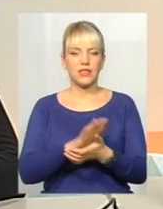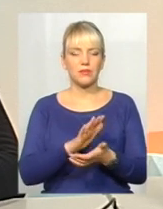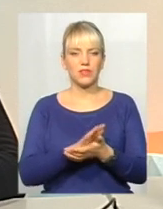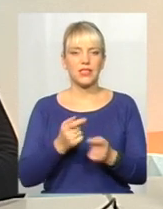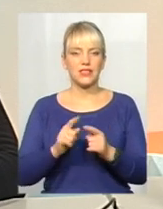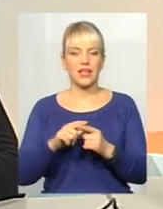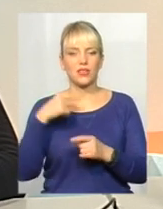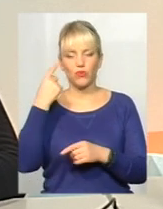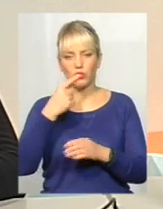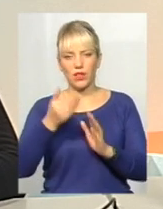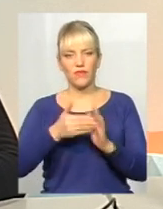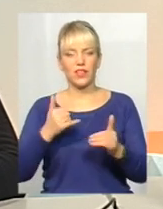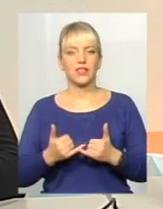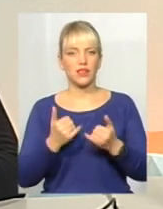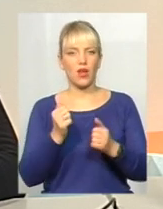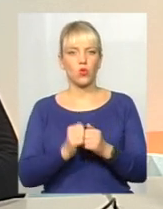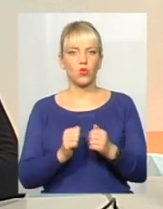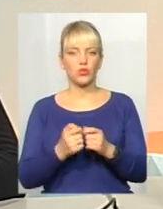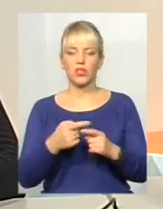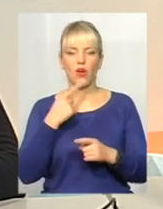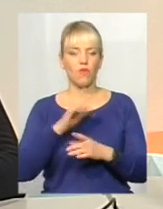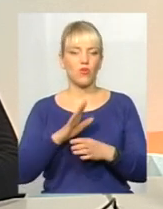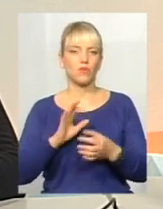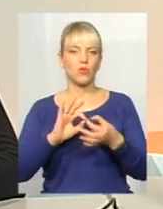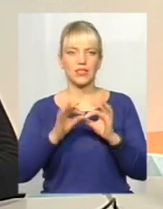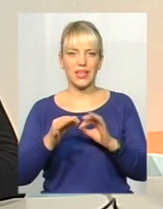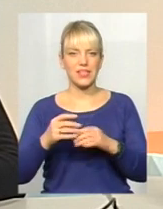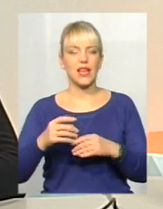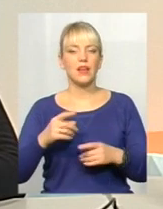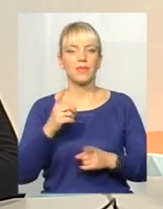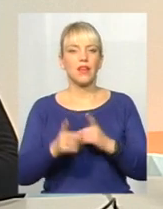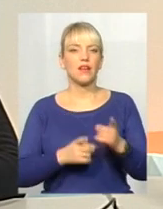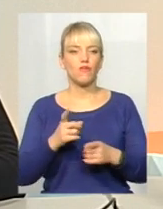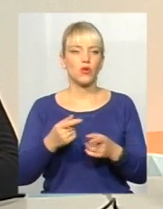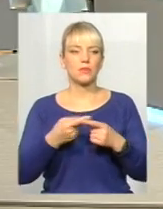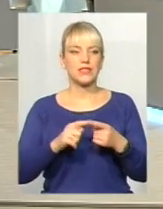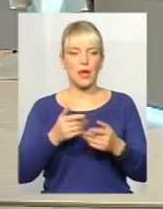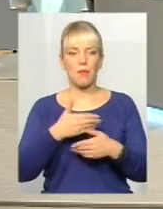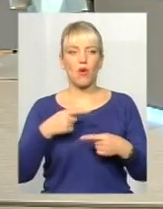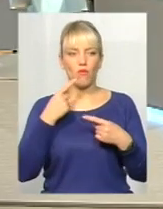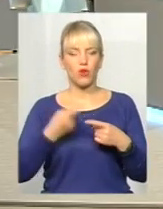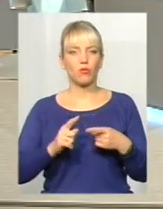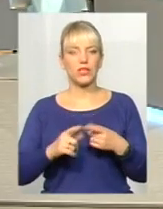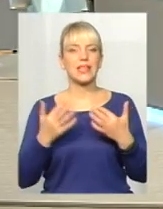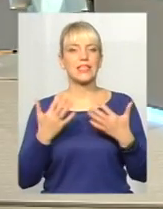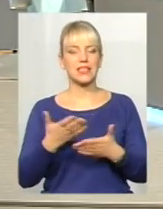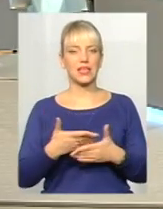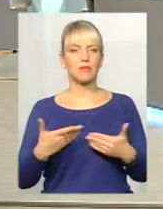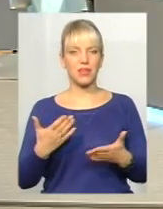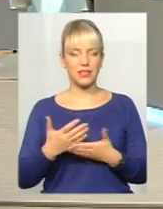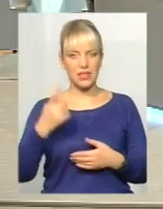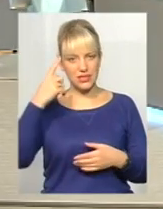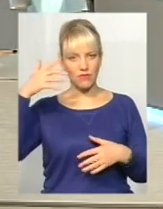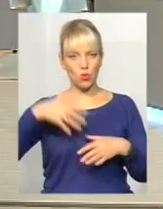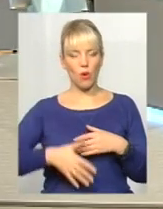для кожного. Це ми не говоримо про якісь там складні реформи, це те, наскільки ми свідома нація